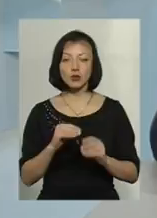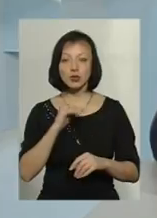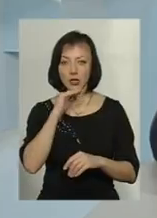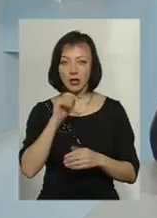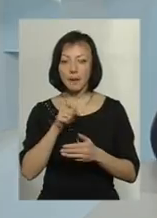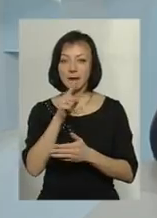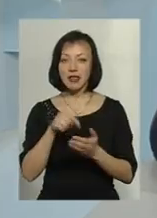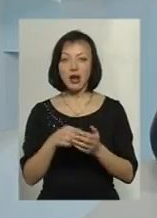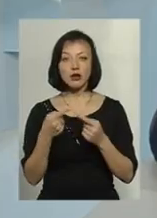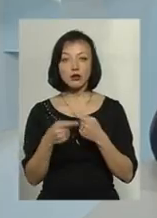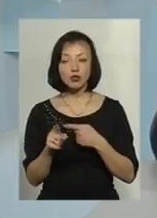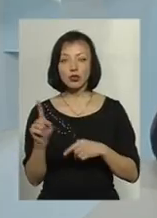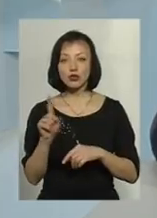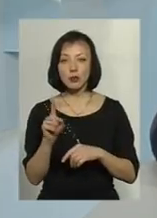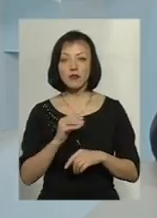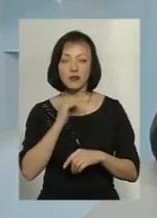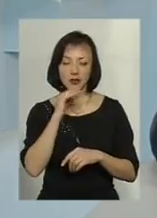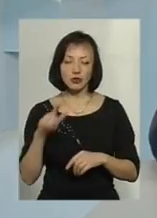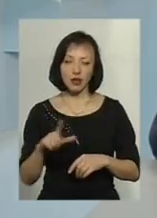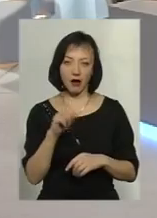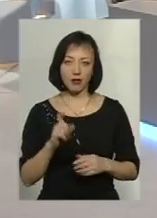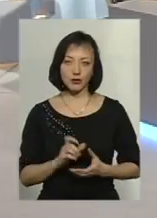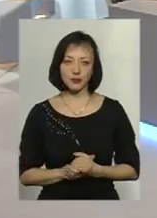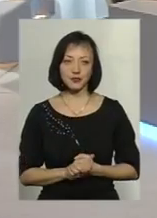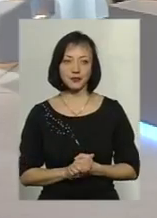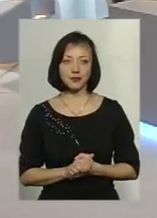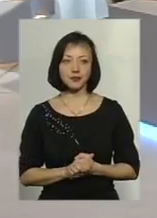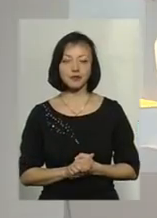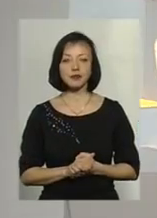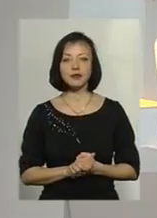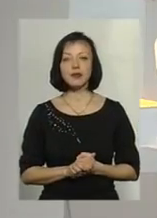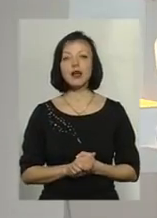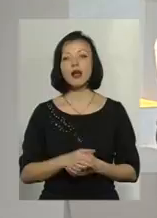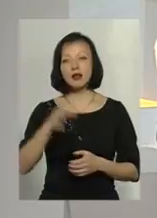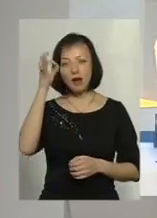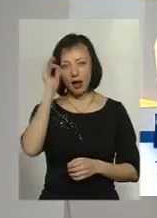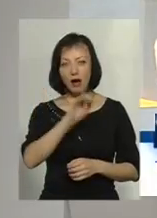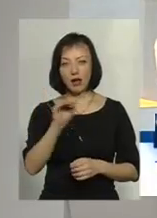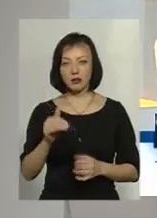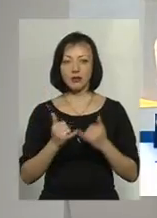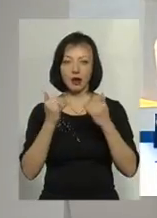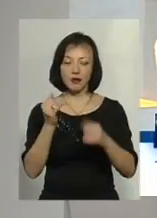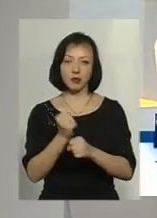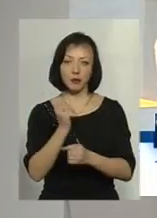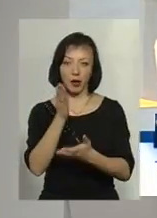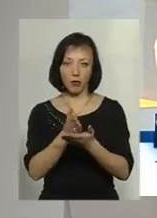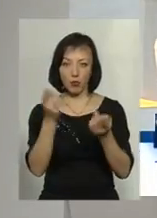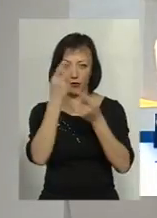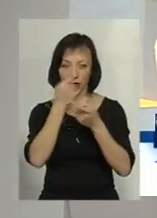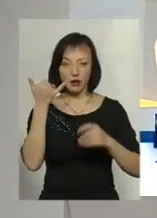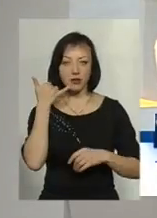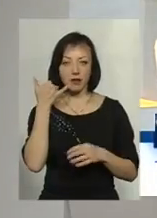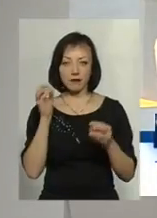Питання друге. Аби нам вистачило газу. Дякую за відповідь. Нагадую глядачам, що працюємо для вас у прямому ефірі.